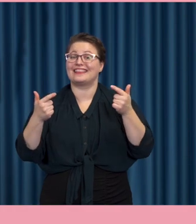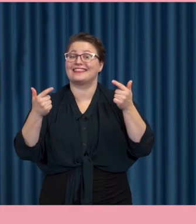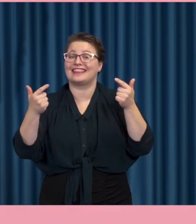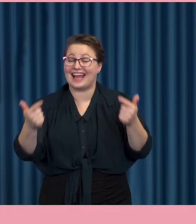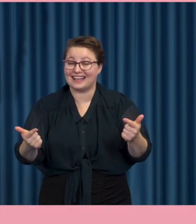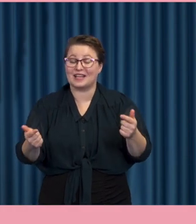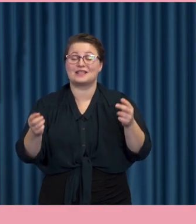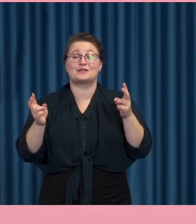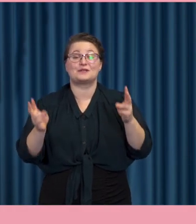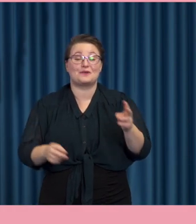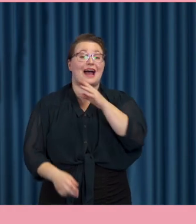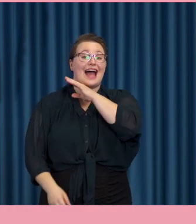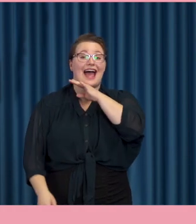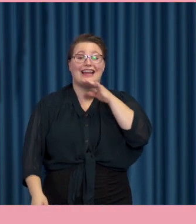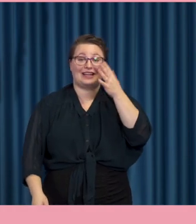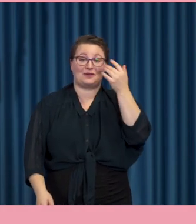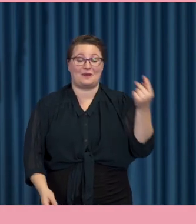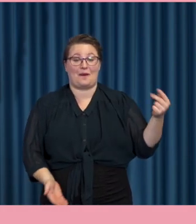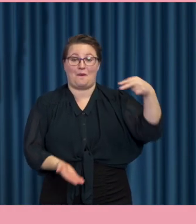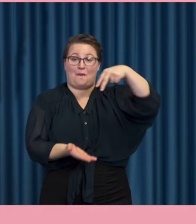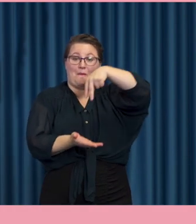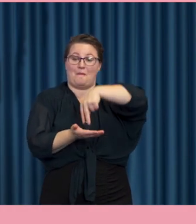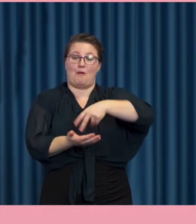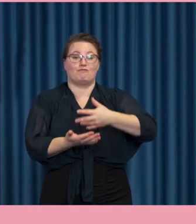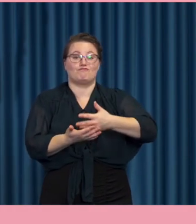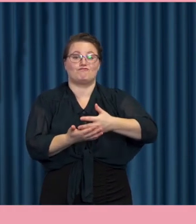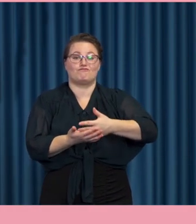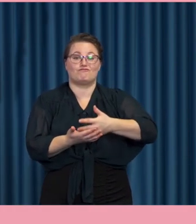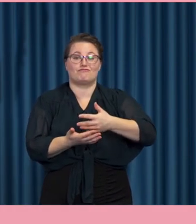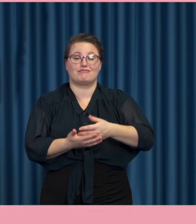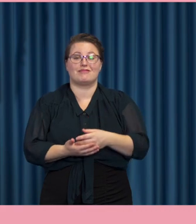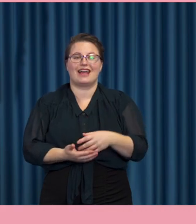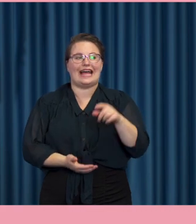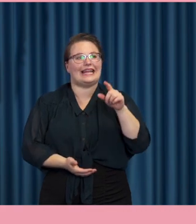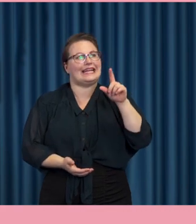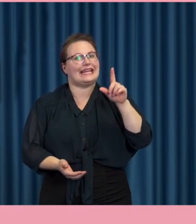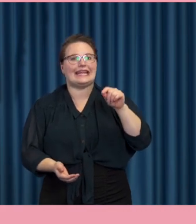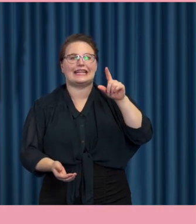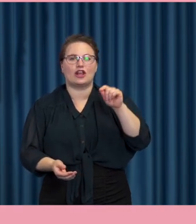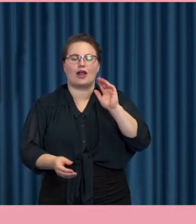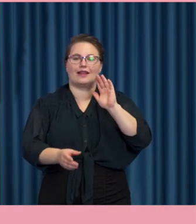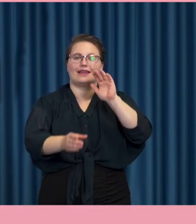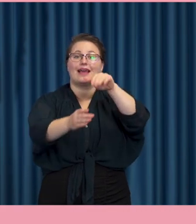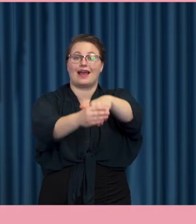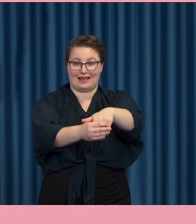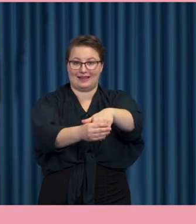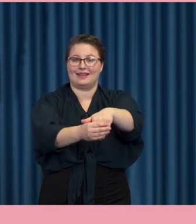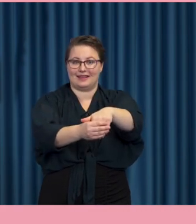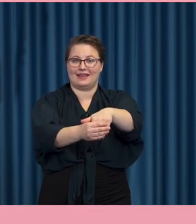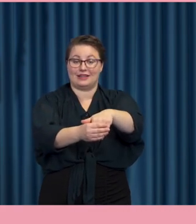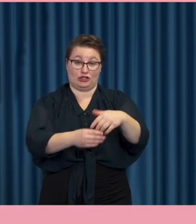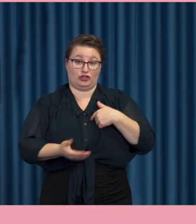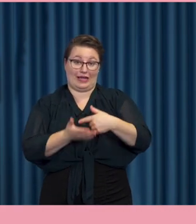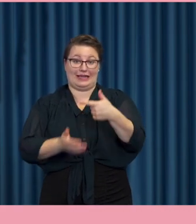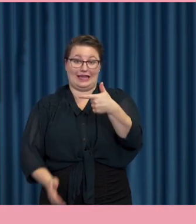Tusen tack, det är jättehärligt att vara här idag och prata om digital delaktighet.